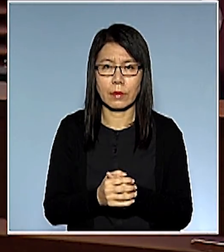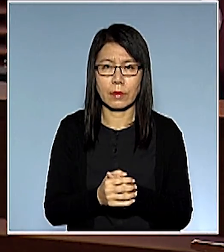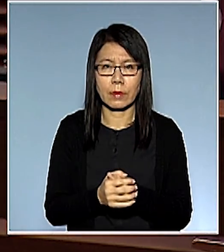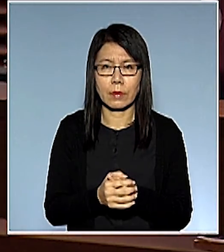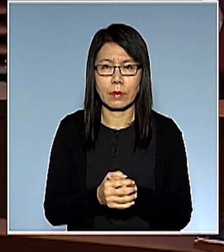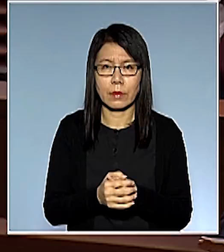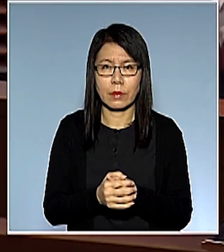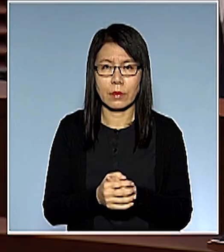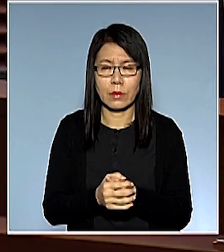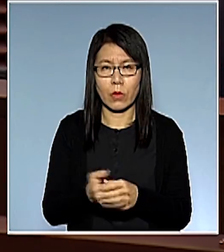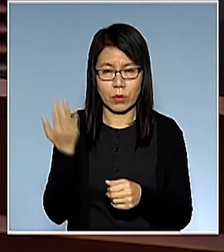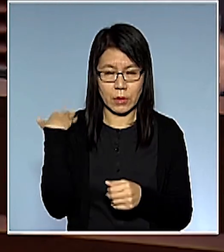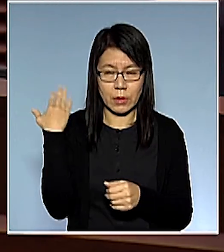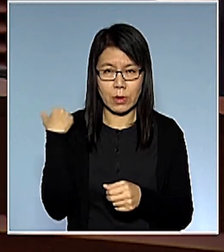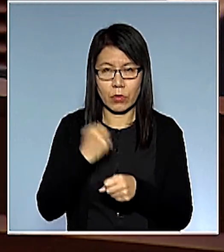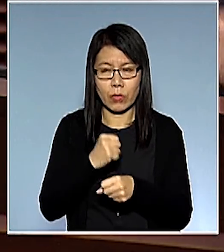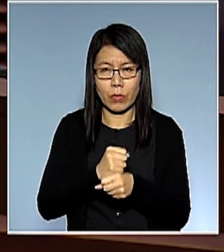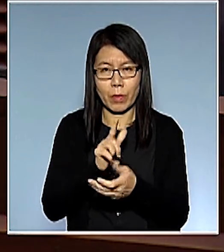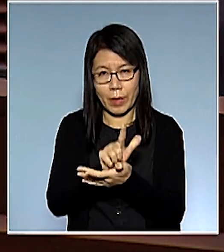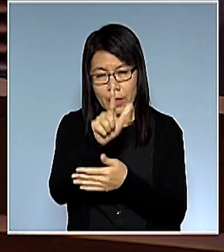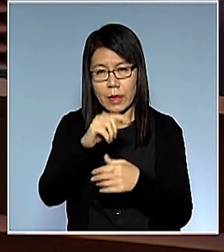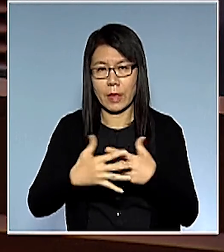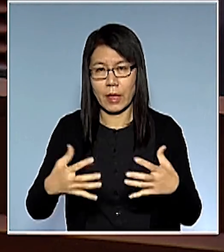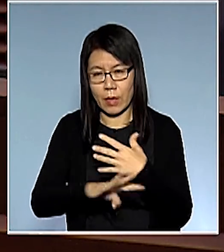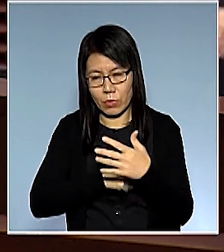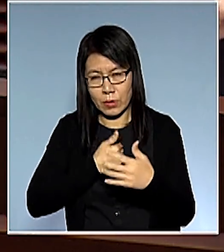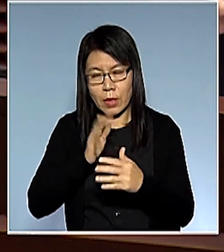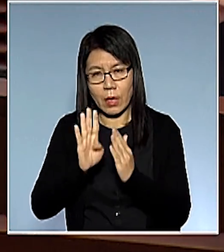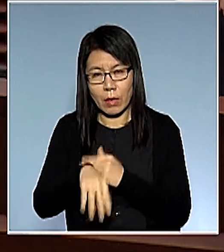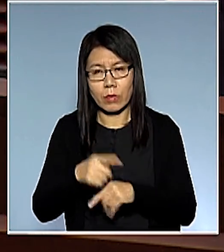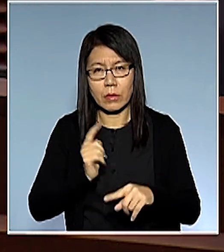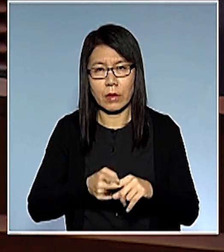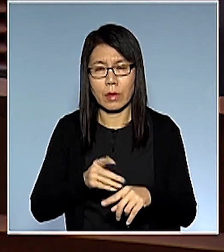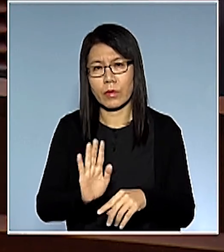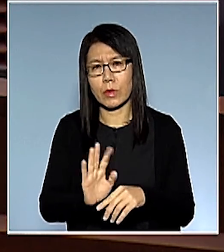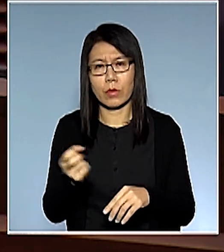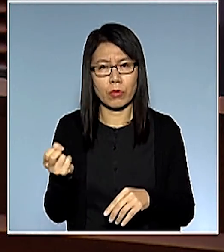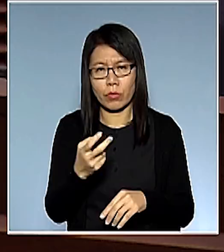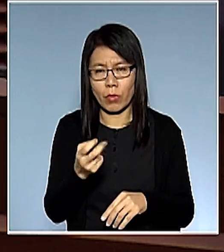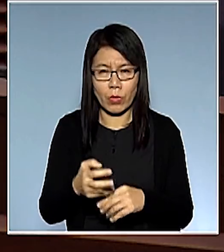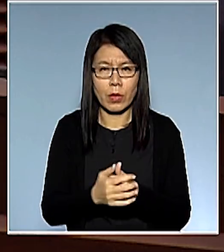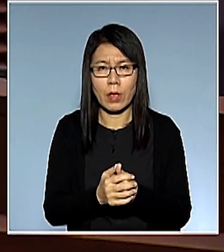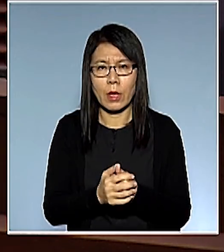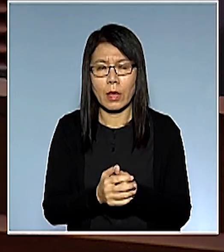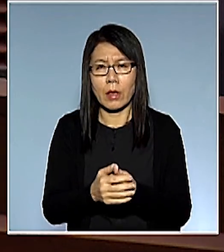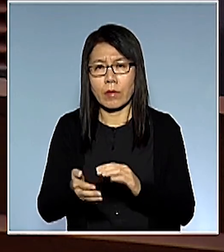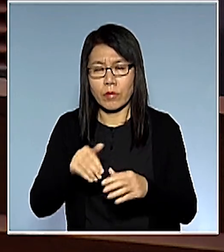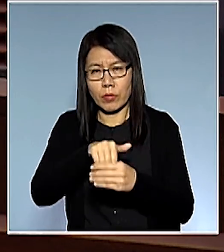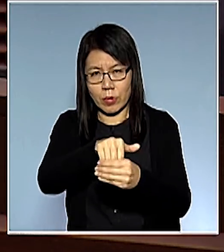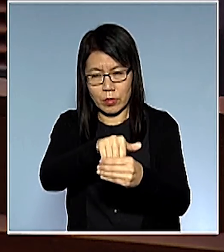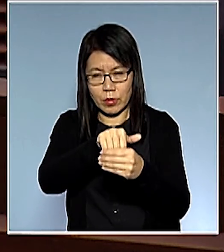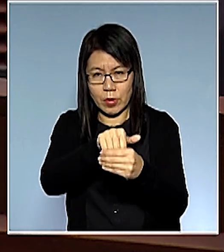當然我當年做了八年大律師之後的確是無需再重新做實施律師就可以馬上申請做